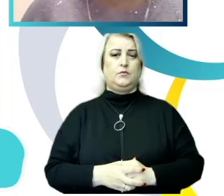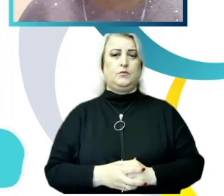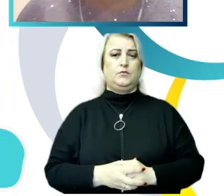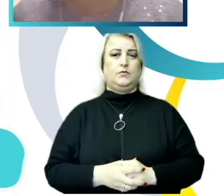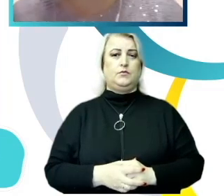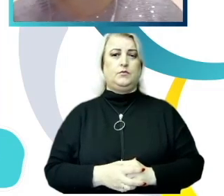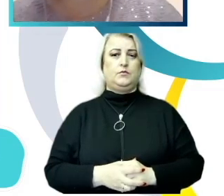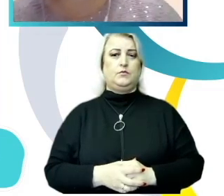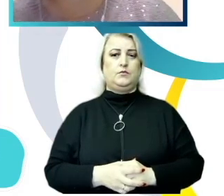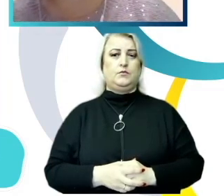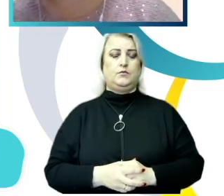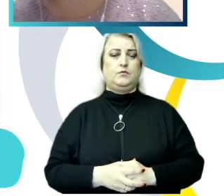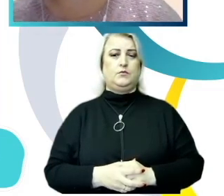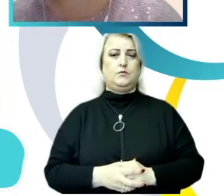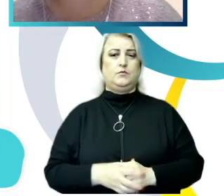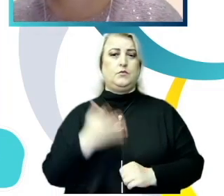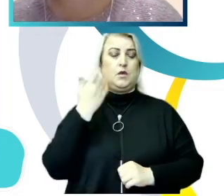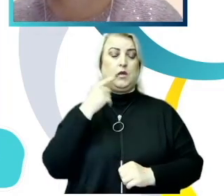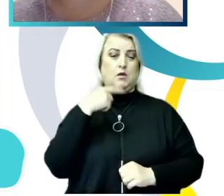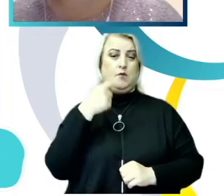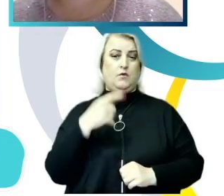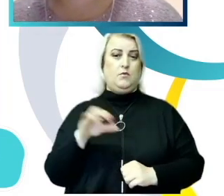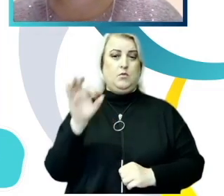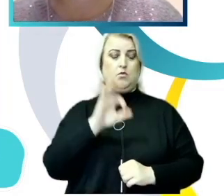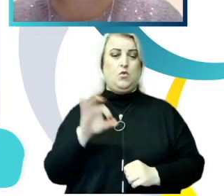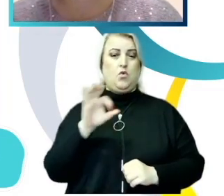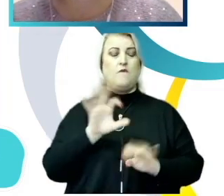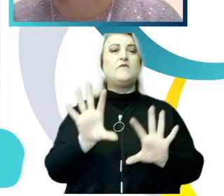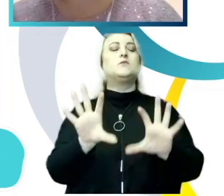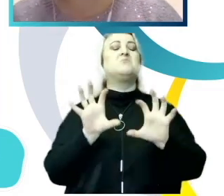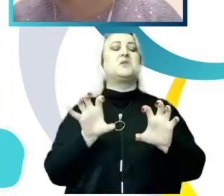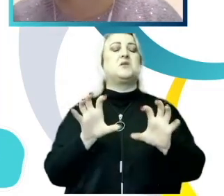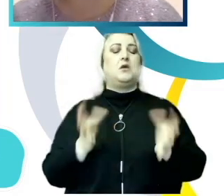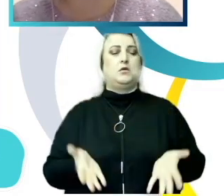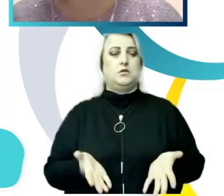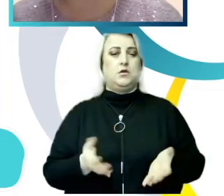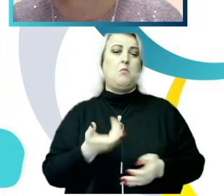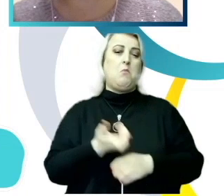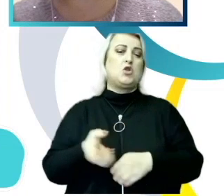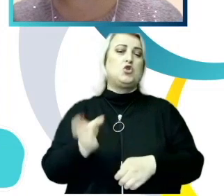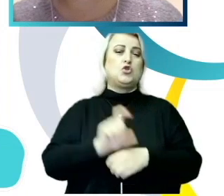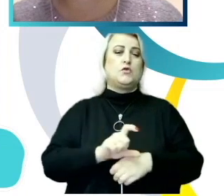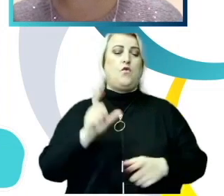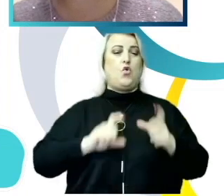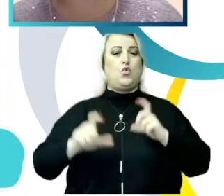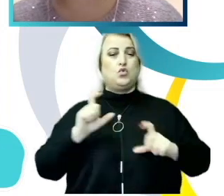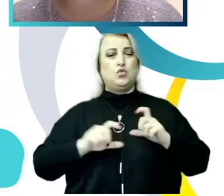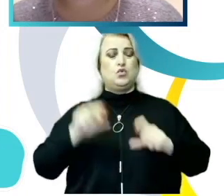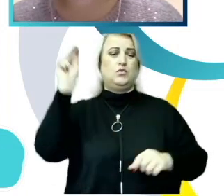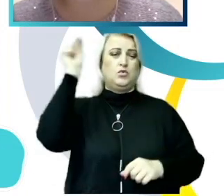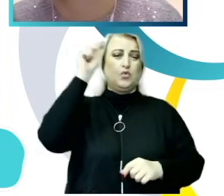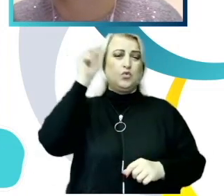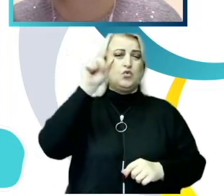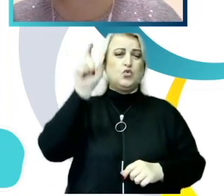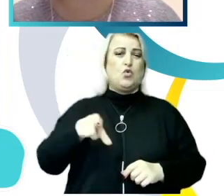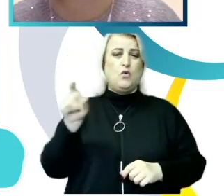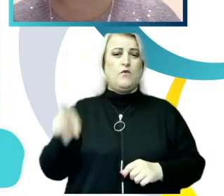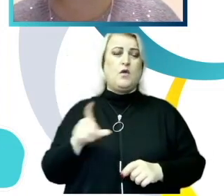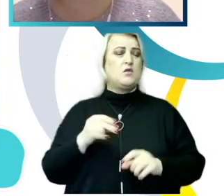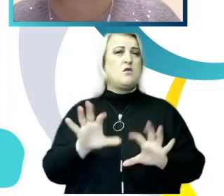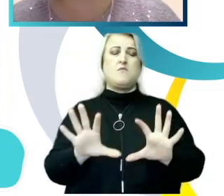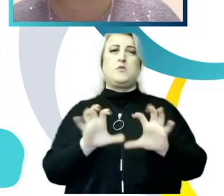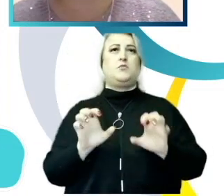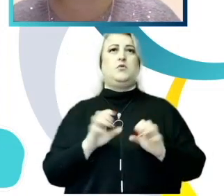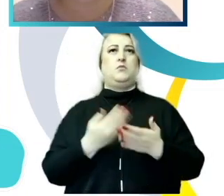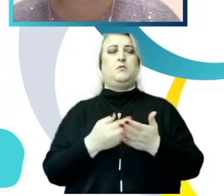Atunci când vorbim despre percepții, majoritatea elevilor și studenților nu percep formele subtile